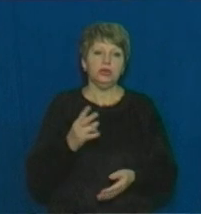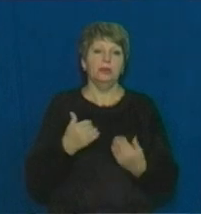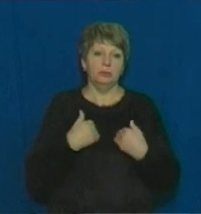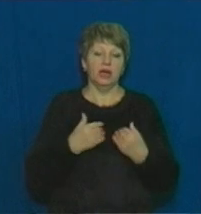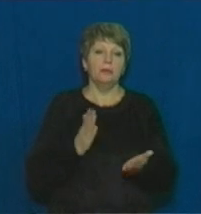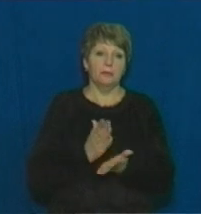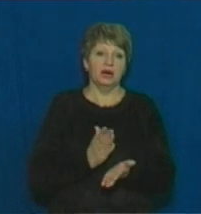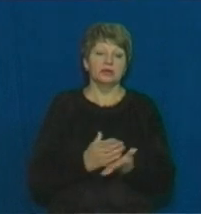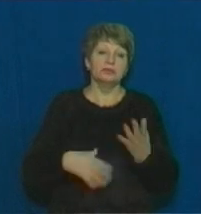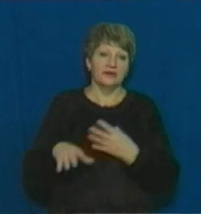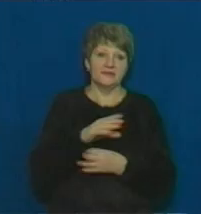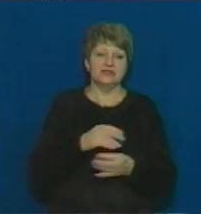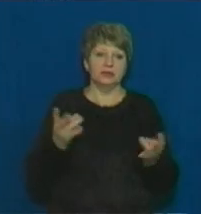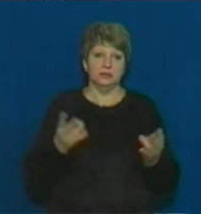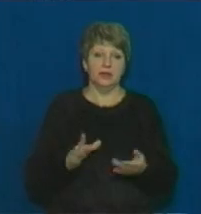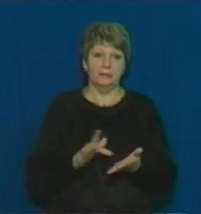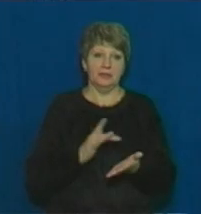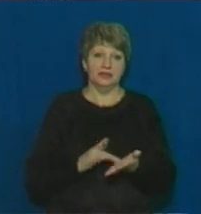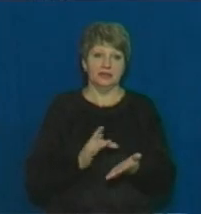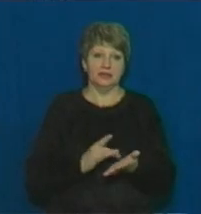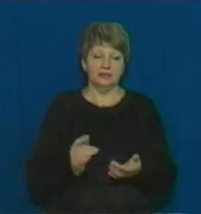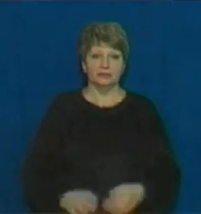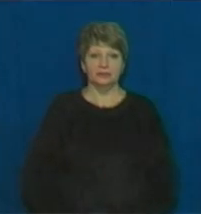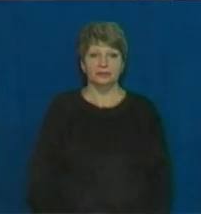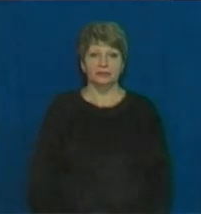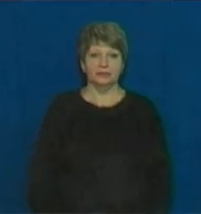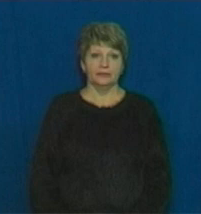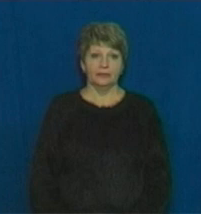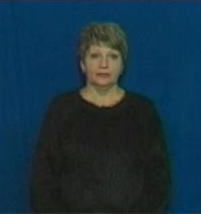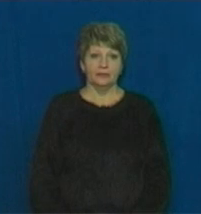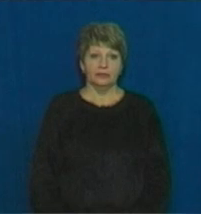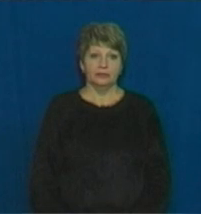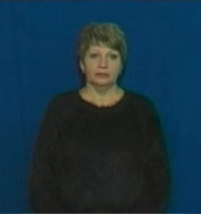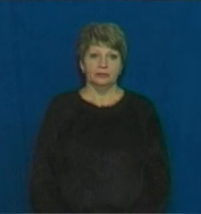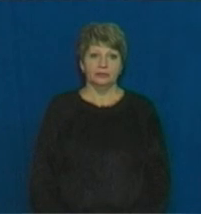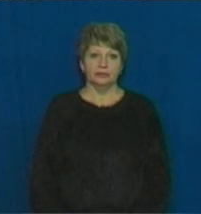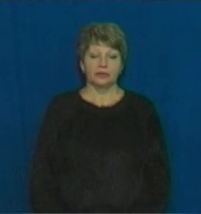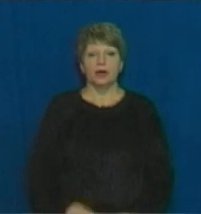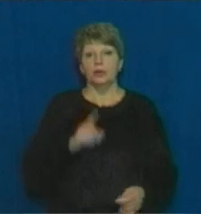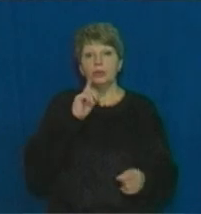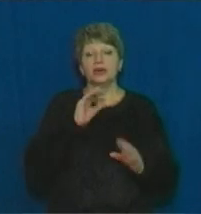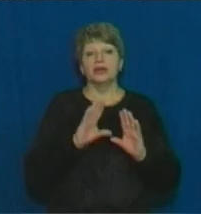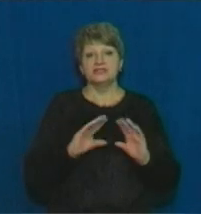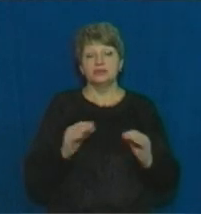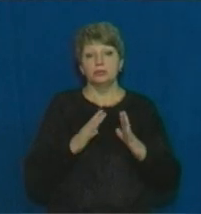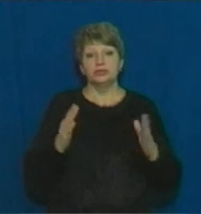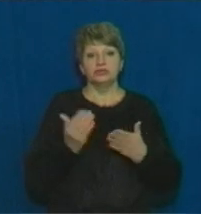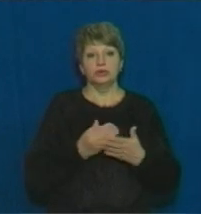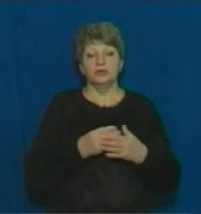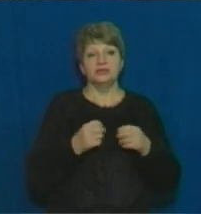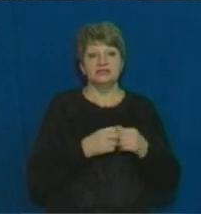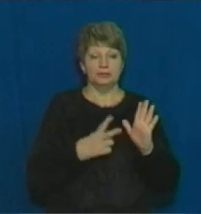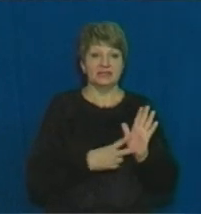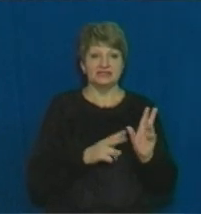ми матимемо всі необхідні підручники. Ольга Гуржій, Максим Шевченко – новини. На цьому поки що все. Більше новин у